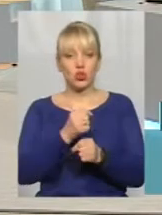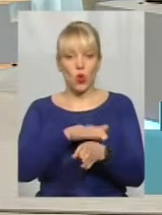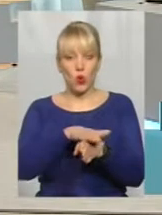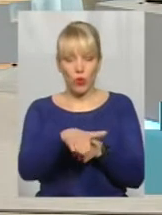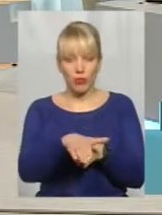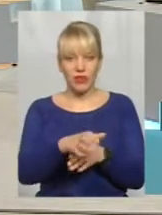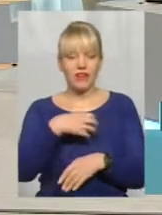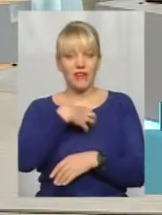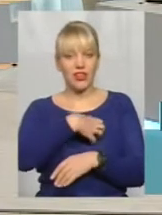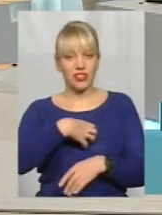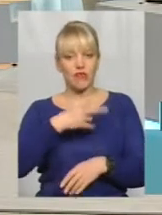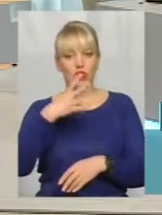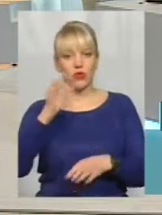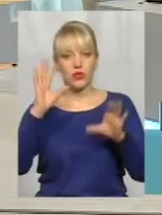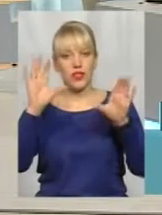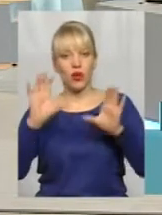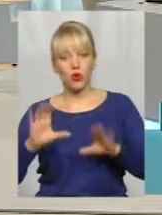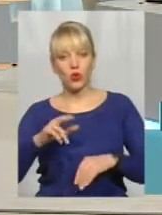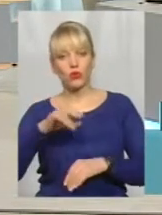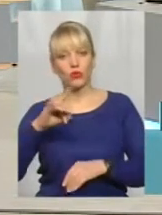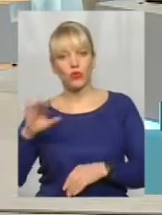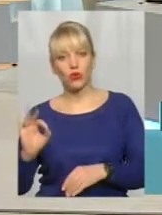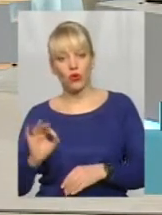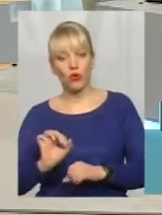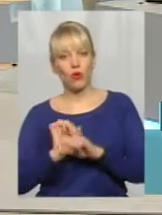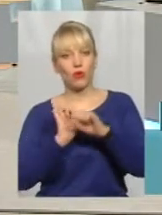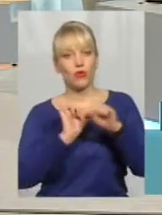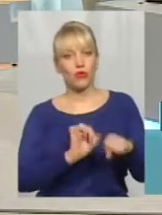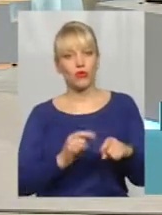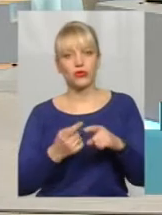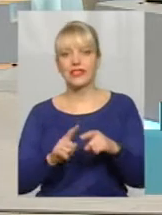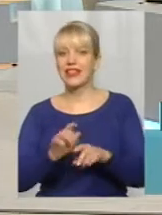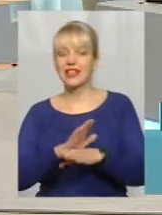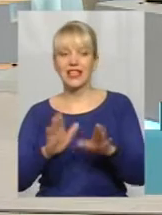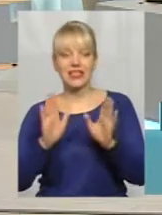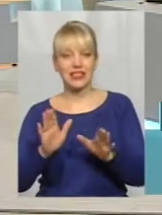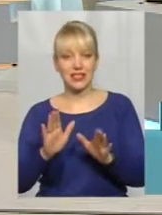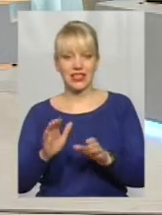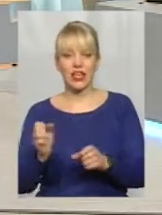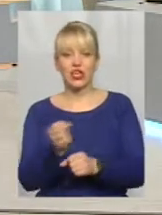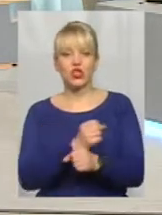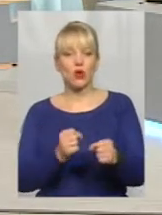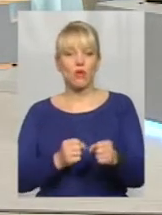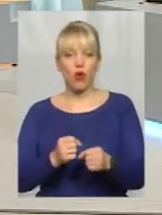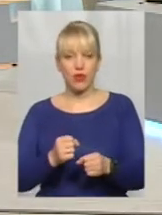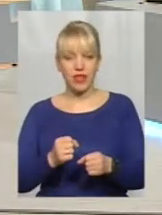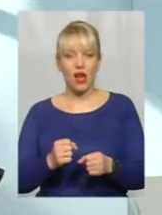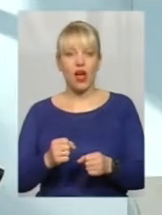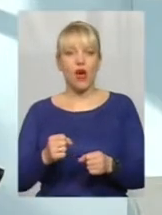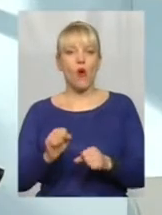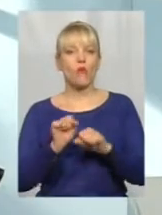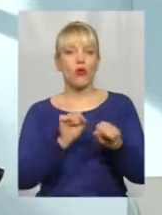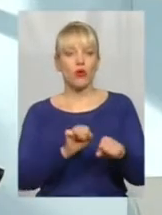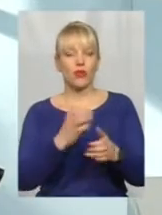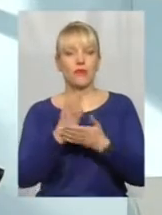Але закон про оборону, це ж не тільки збройна оборона. Мається на увазі